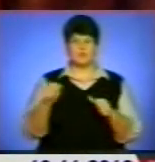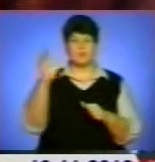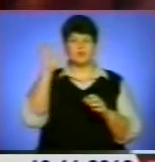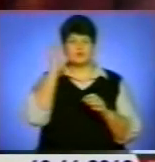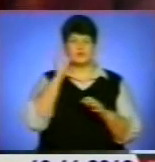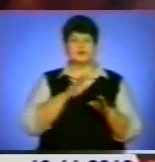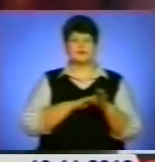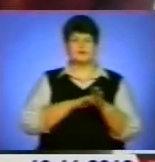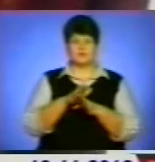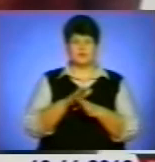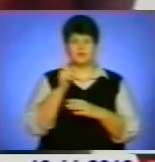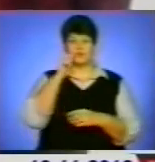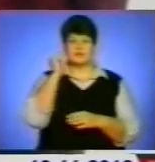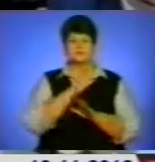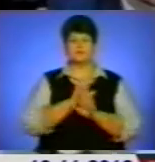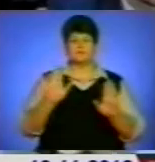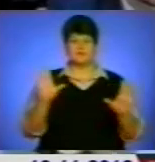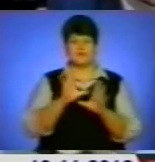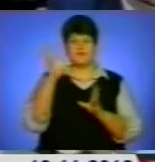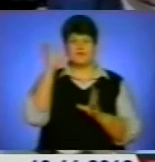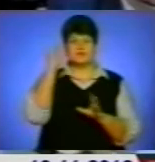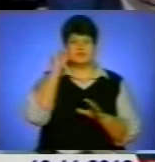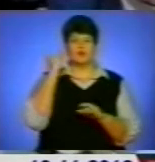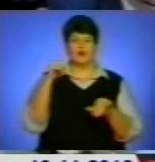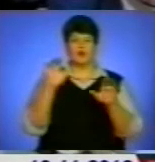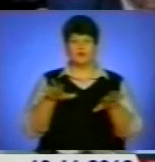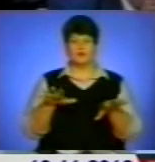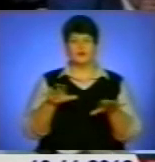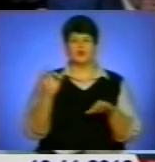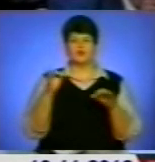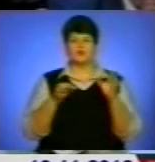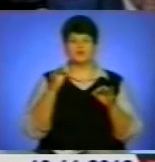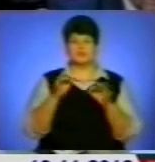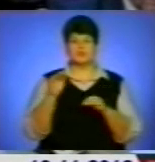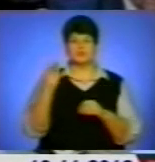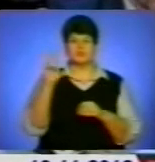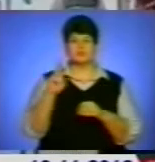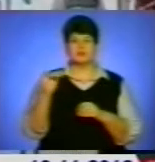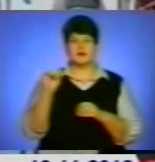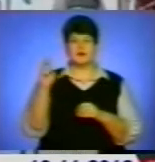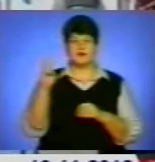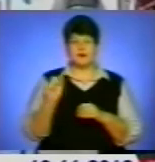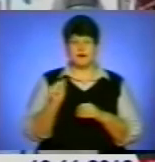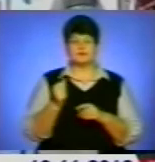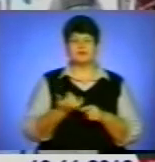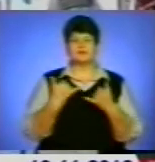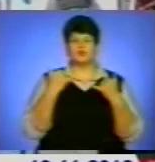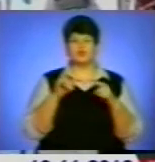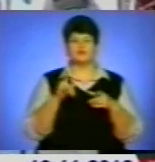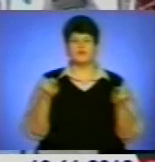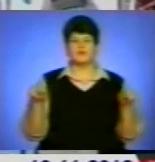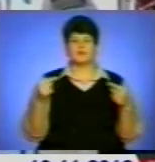української пісні, вважає голова журі Володимир Шагай. Адже це творче змагання було задумане саме для того, аби відродити